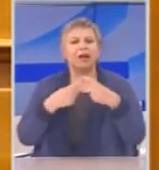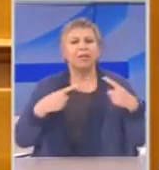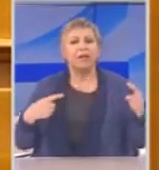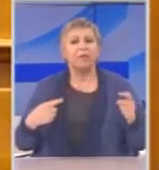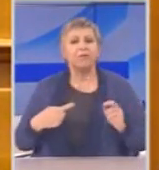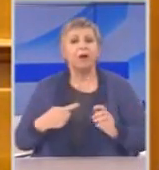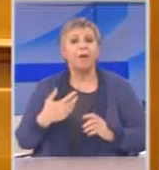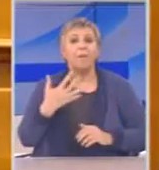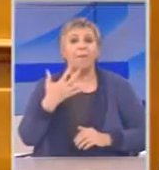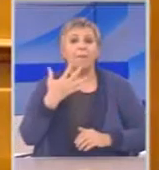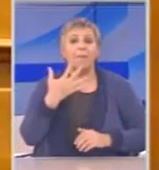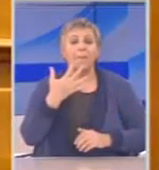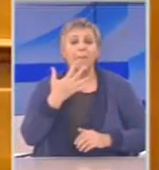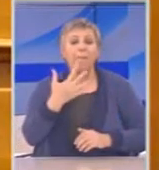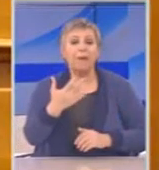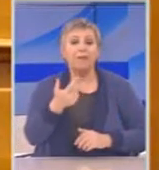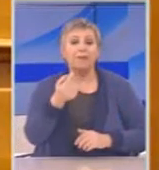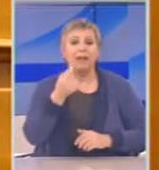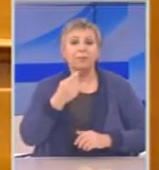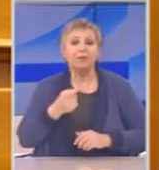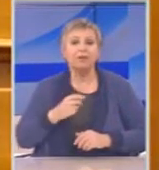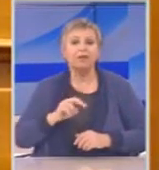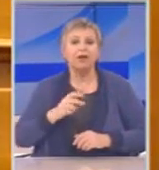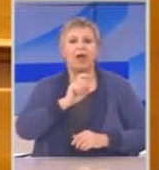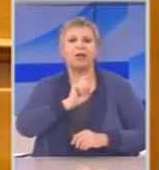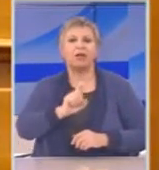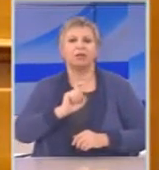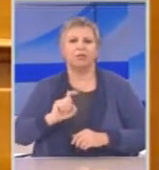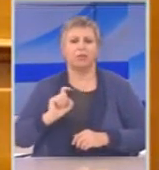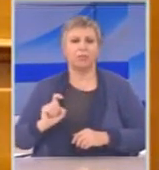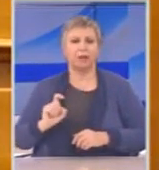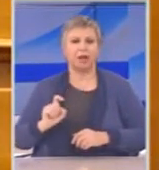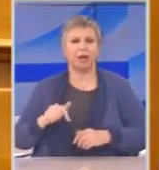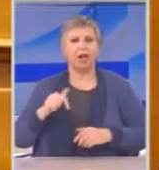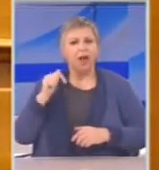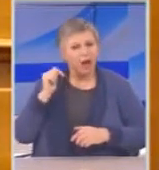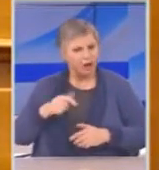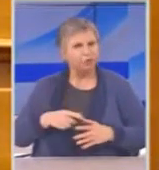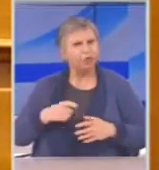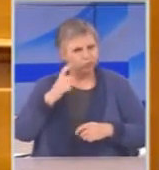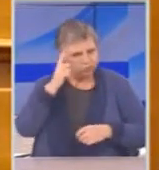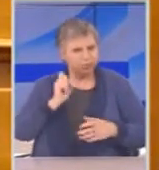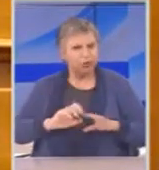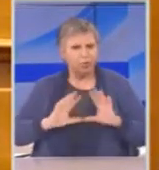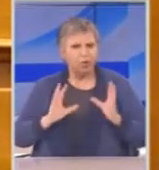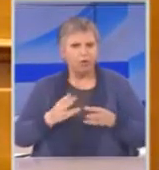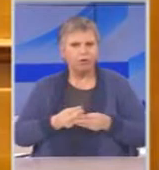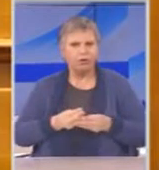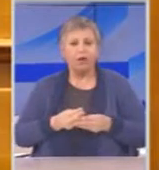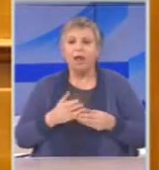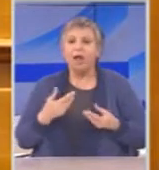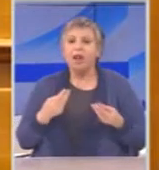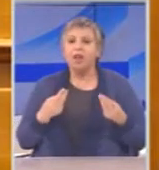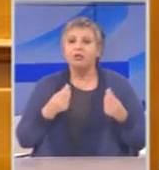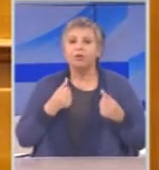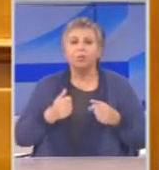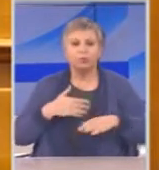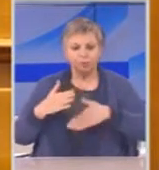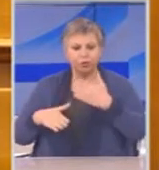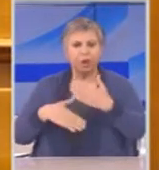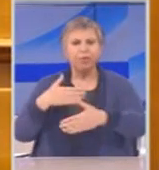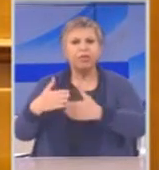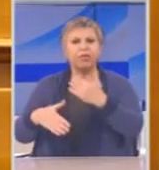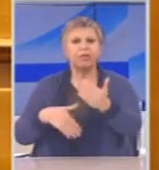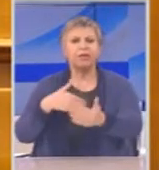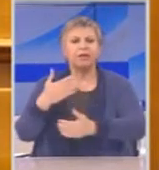Το τι έχει γίνει μέσα σε αυτή τη διαδικασία έχει και εδώ πρέπει πολιτικά να διευκολύνουμε